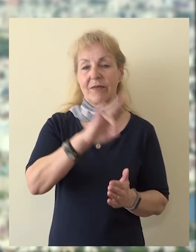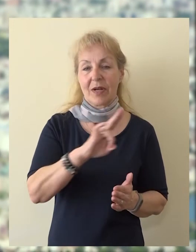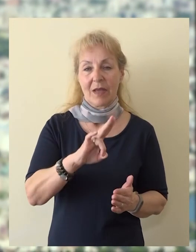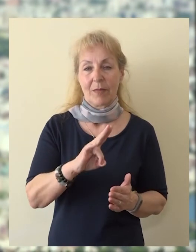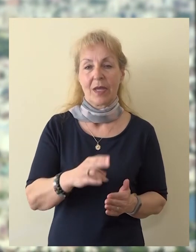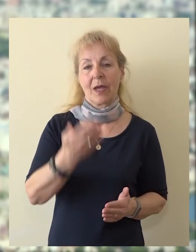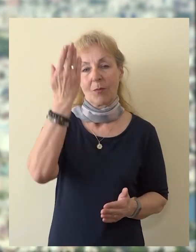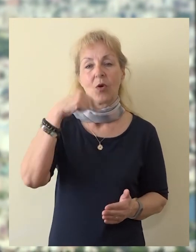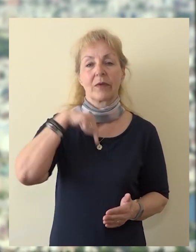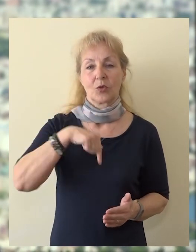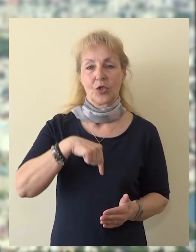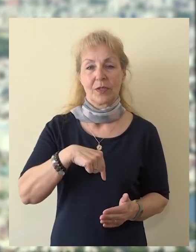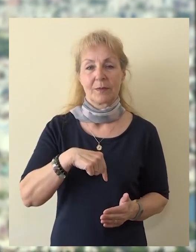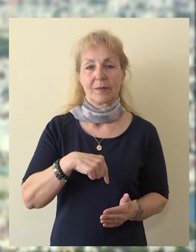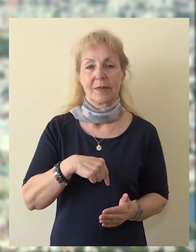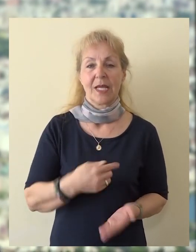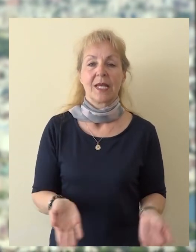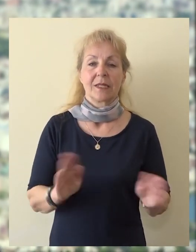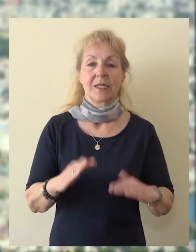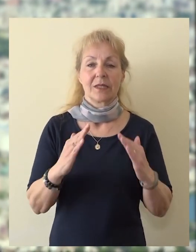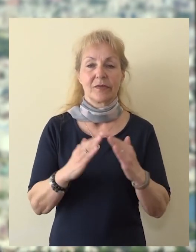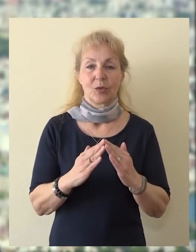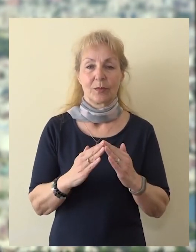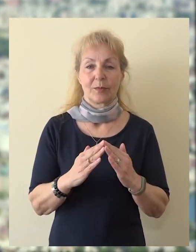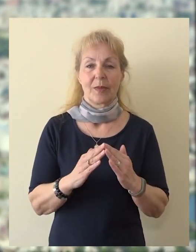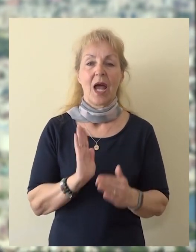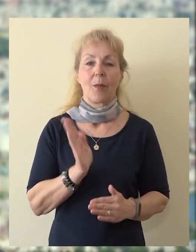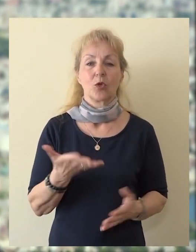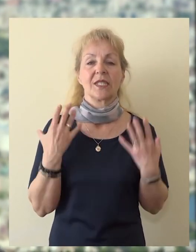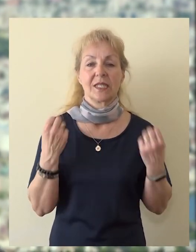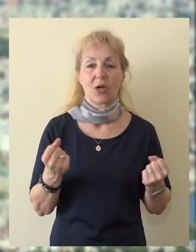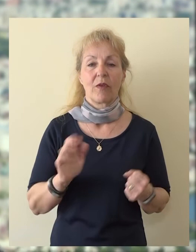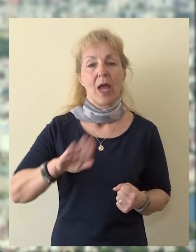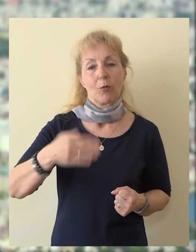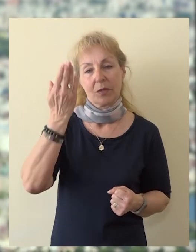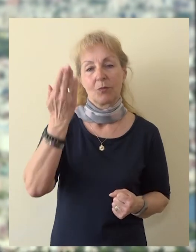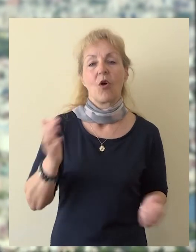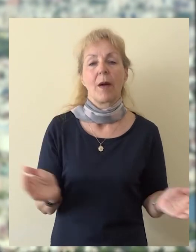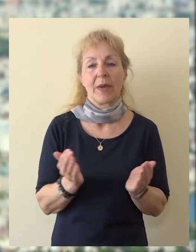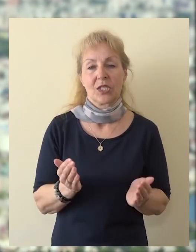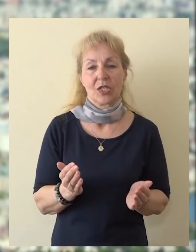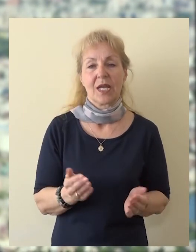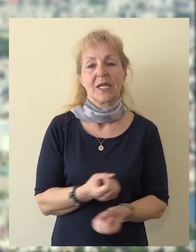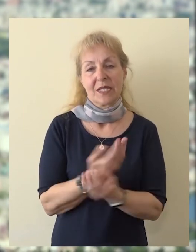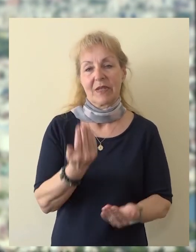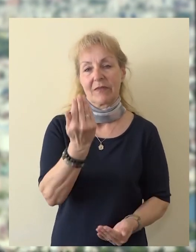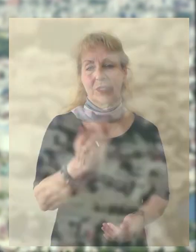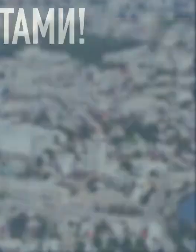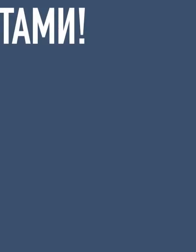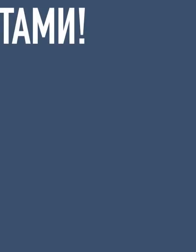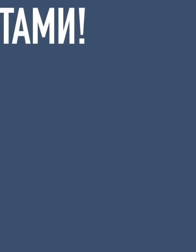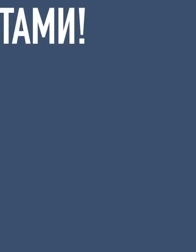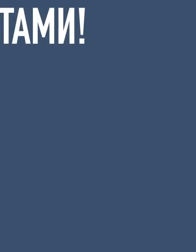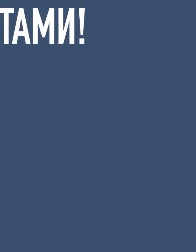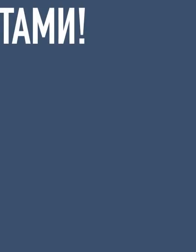не в храмі, Бог у душі. Залишайтеся вдома, будьте здорові та хай Бог береже. Зі святом вас!